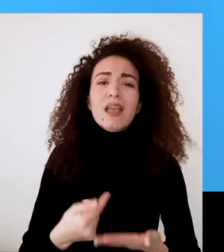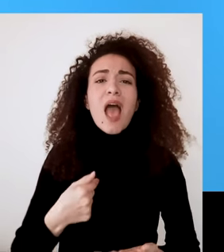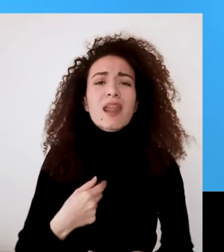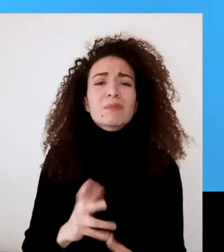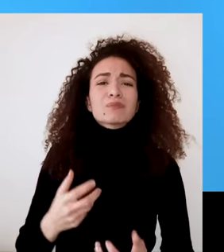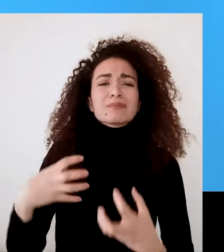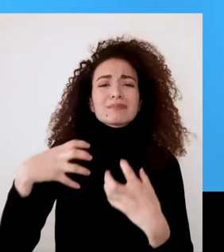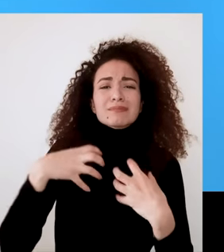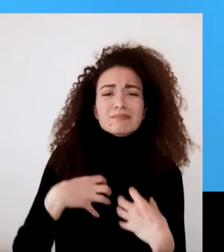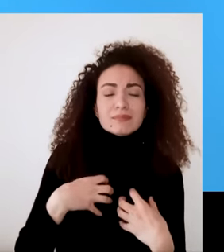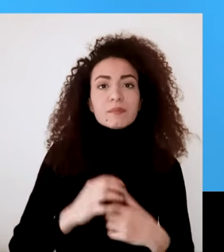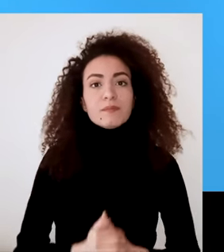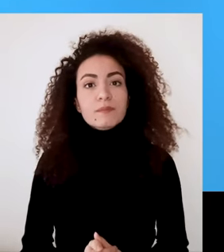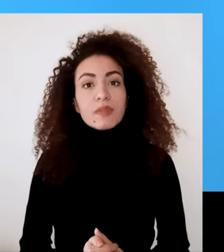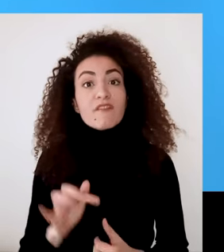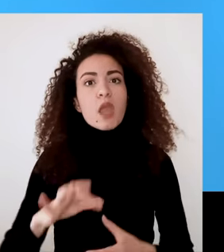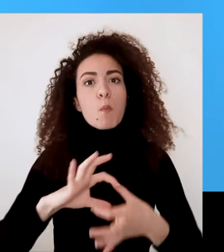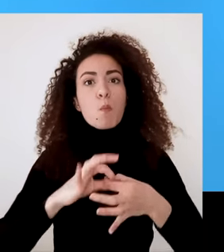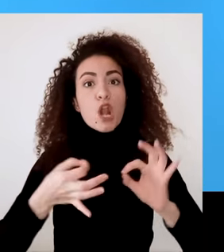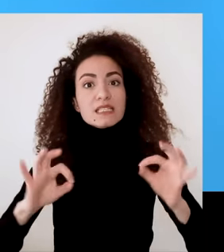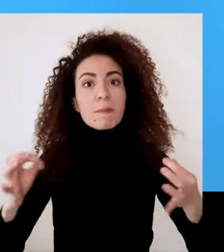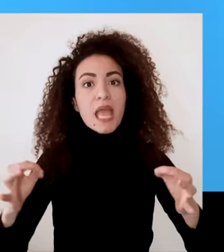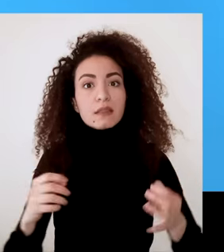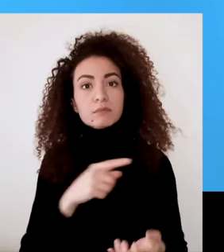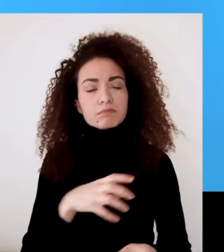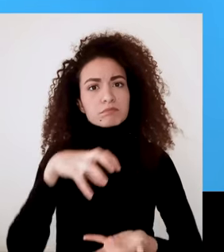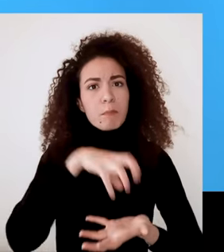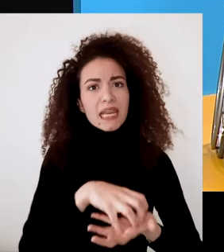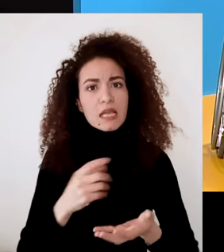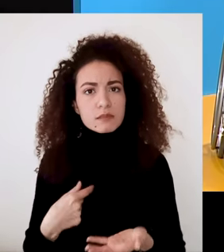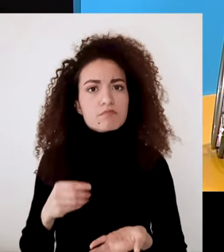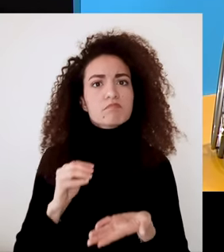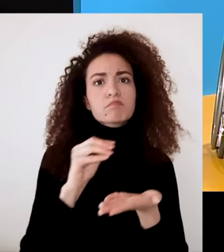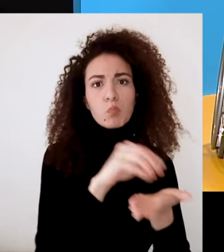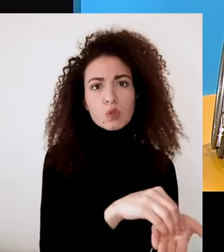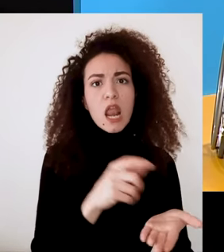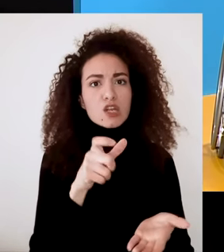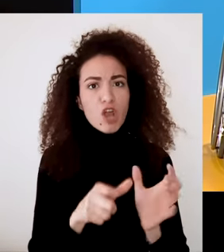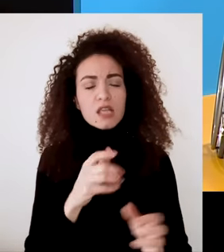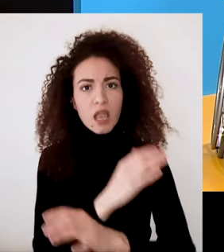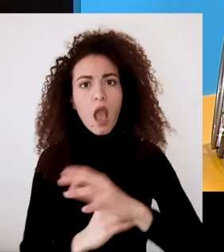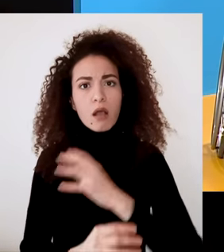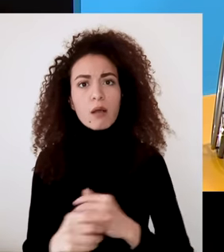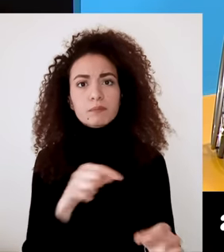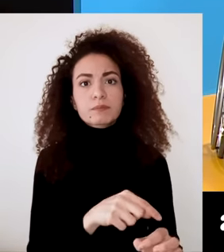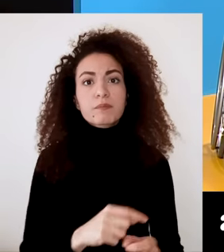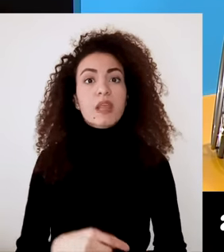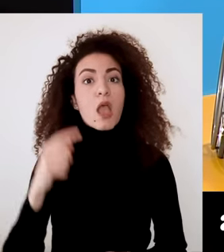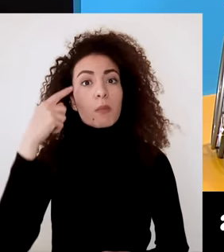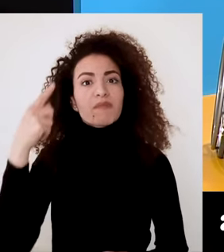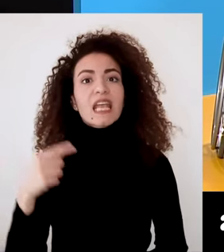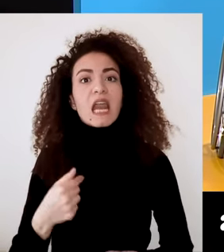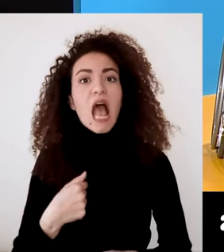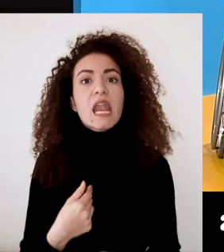عم تهدف إلى تحسين شروط خدمتها بيبقى العيش بمؤسسة متصل بخطر فقدان الاستقلالية حيث